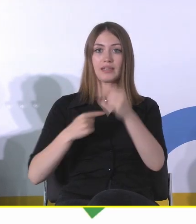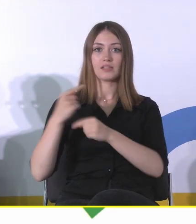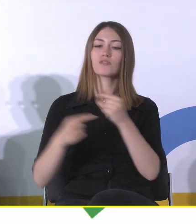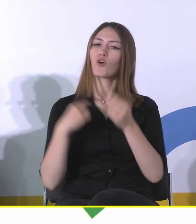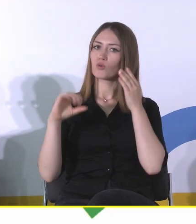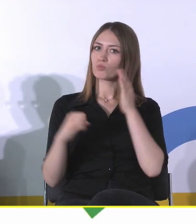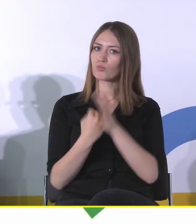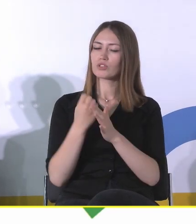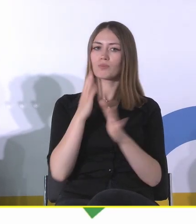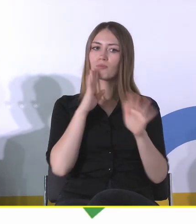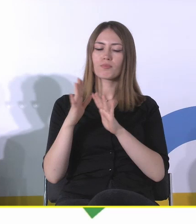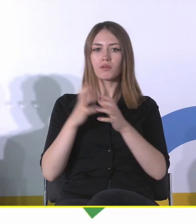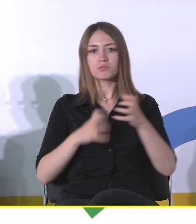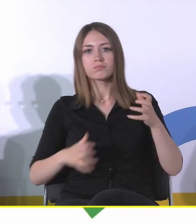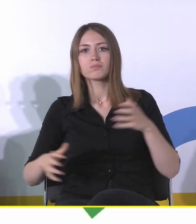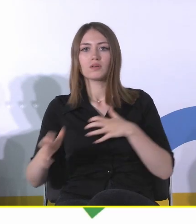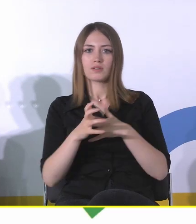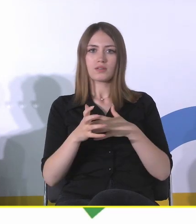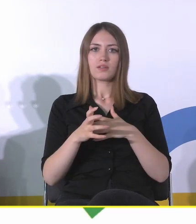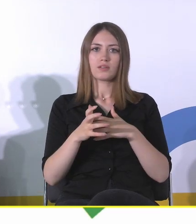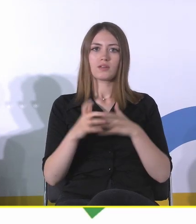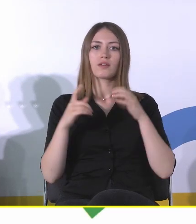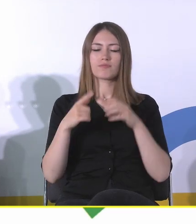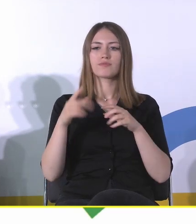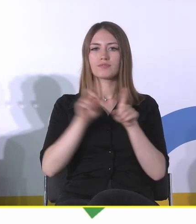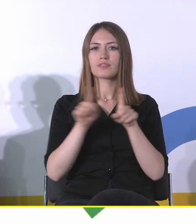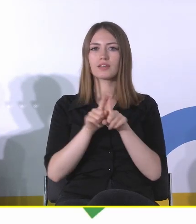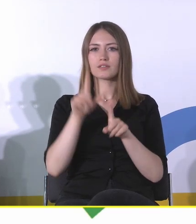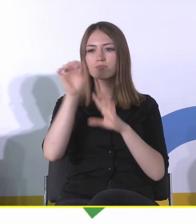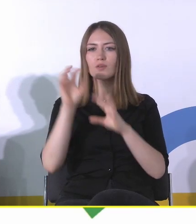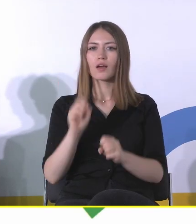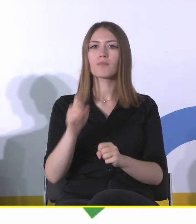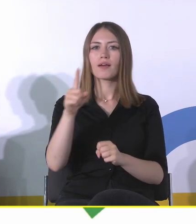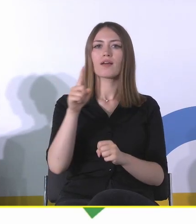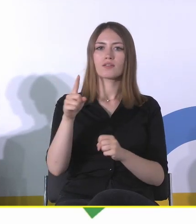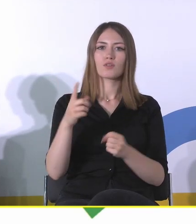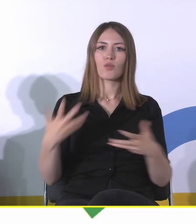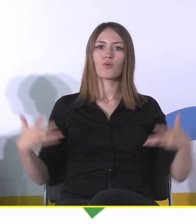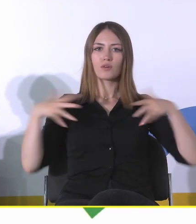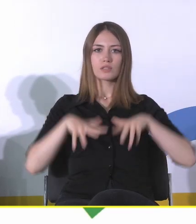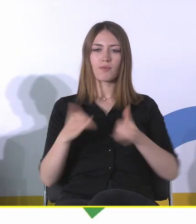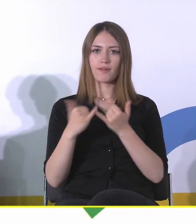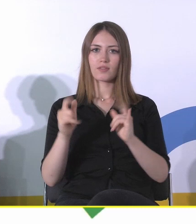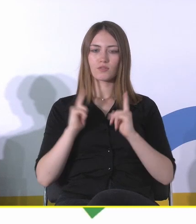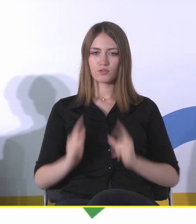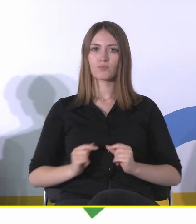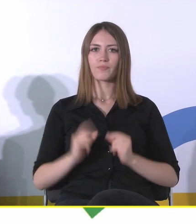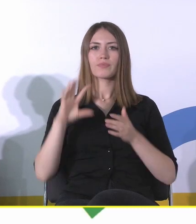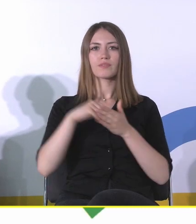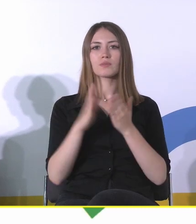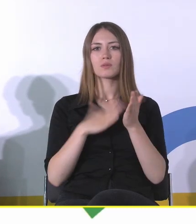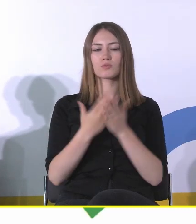elastycznie, uwzględniając także tożsamości innych. Bo z kolei ten postmodernist, ta architektura lat 90. będzie